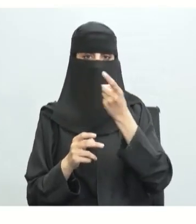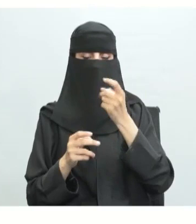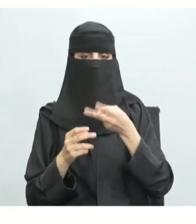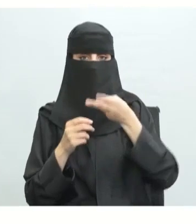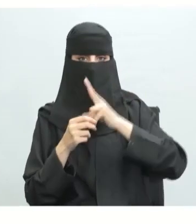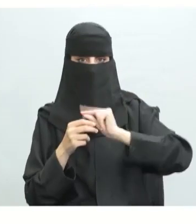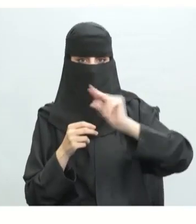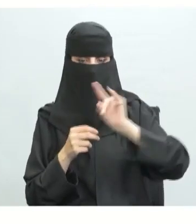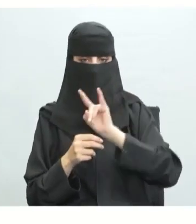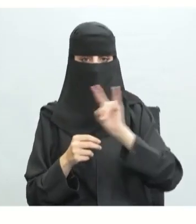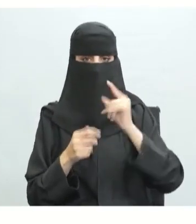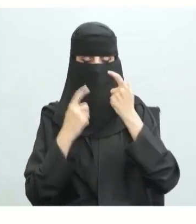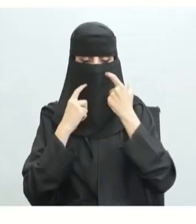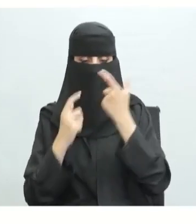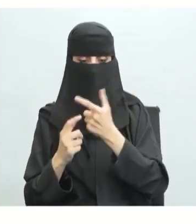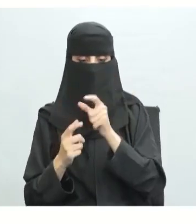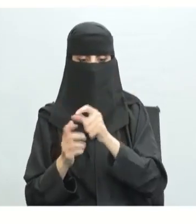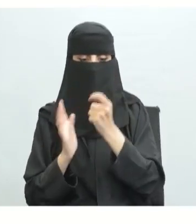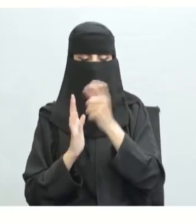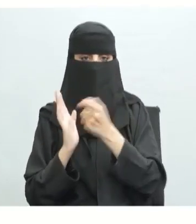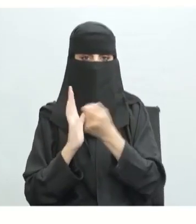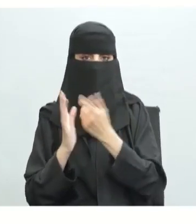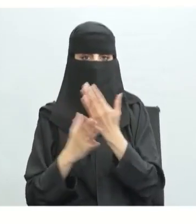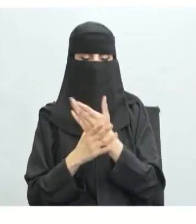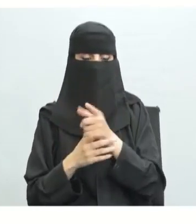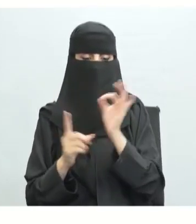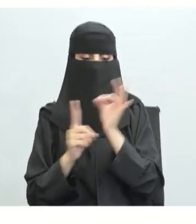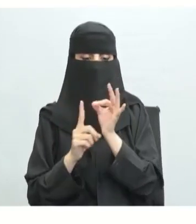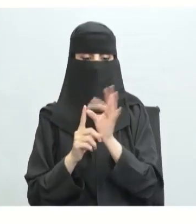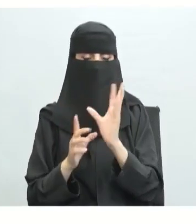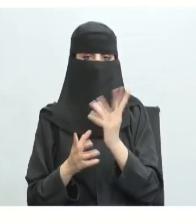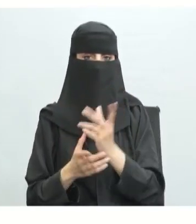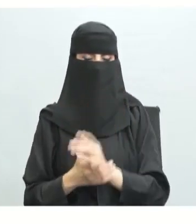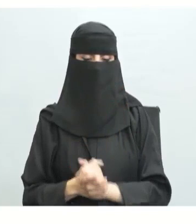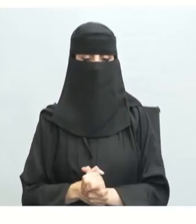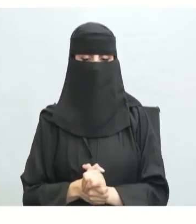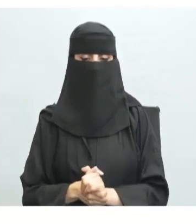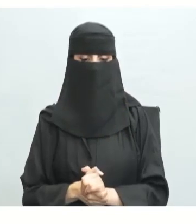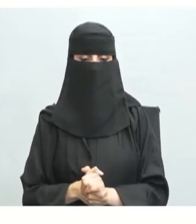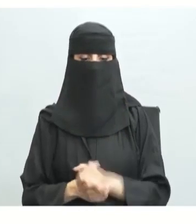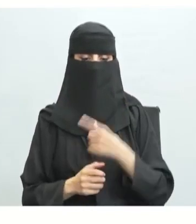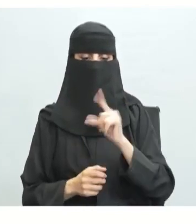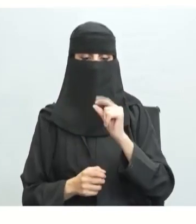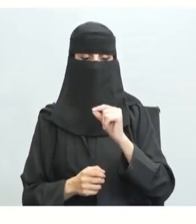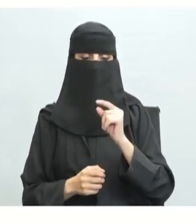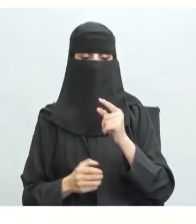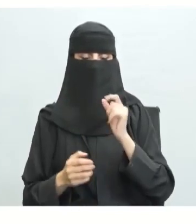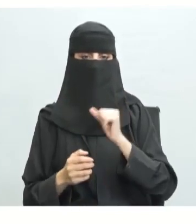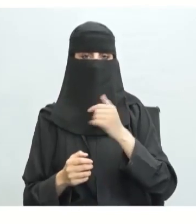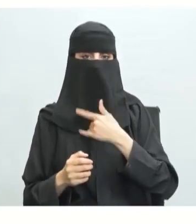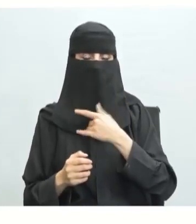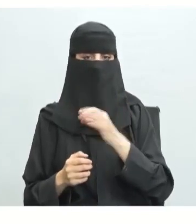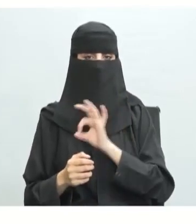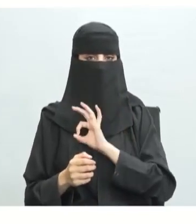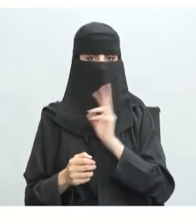في السوق أو تدخل العاطفة في الاقتصاد ما الصحيح؟ ممتاز هو من